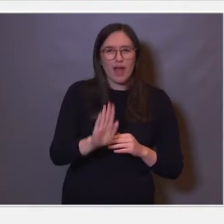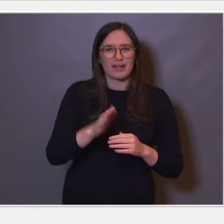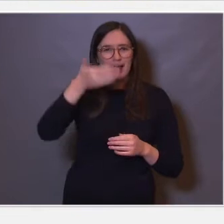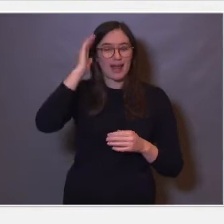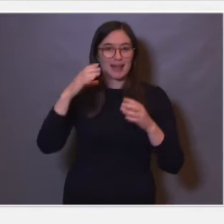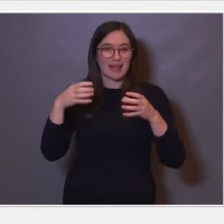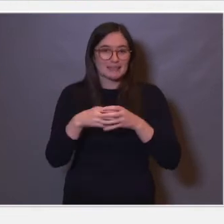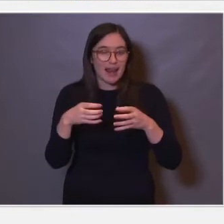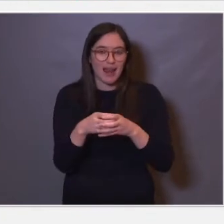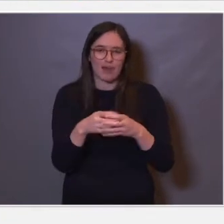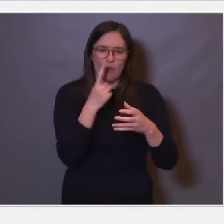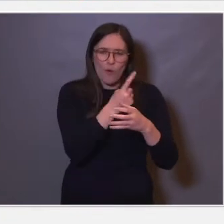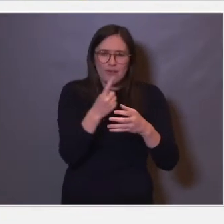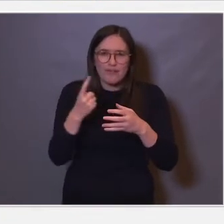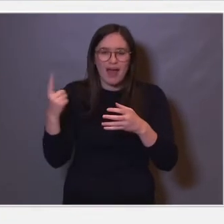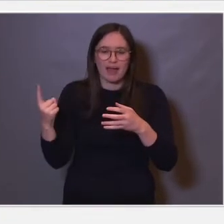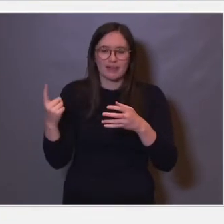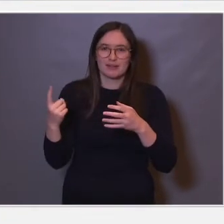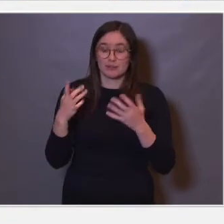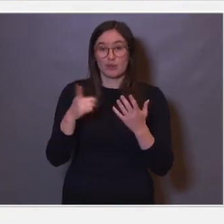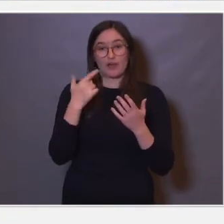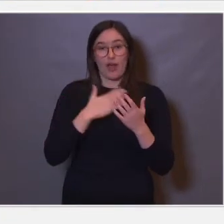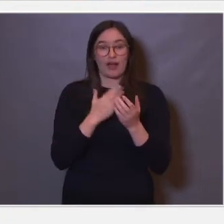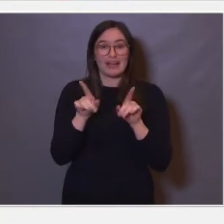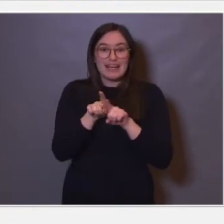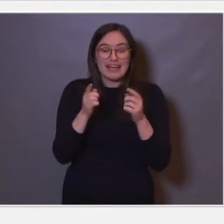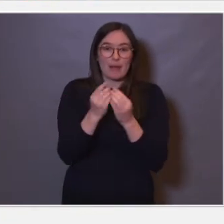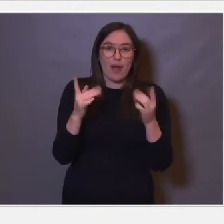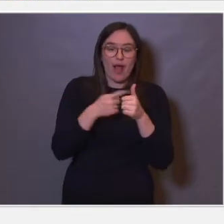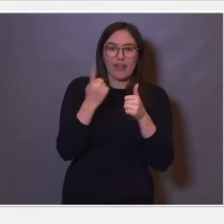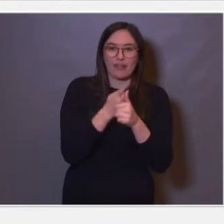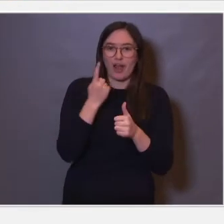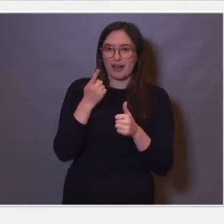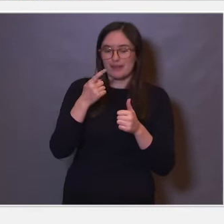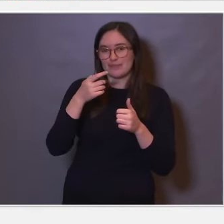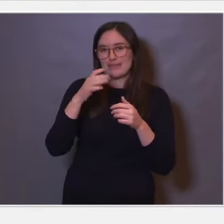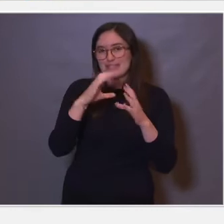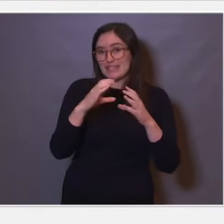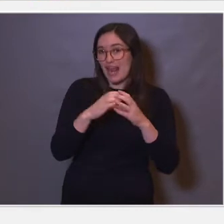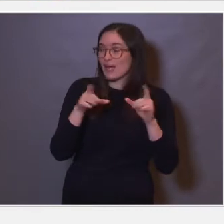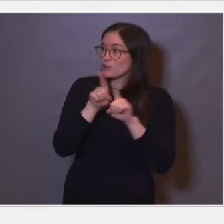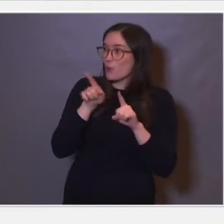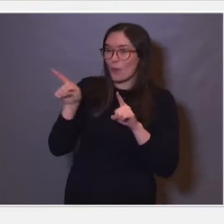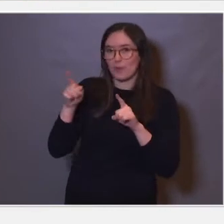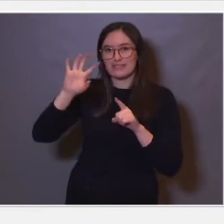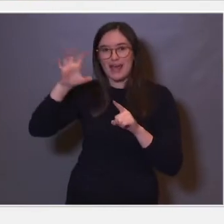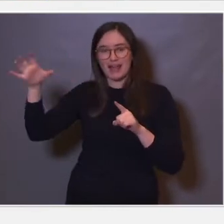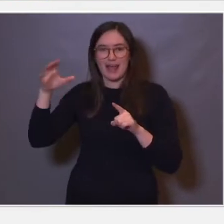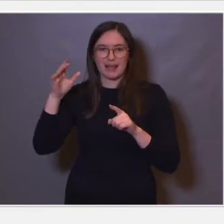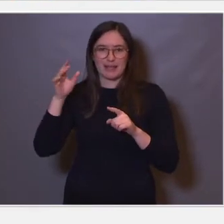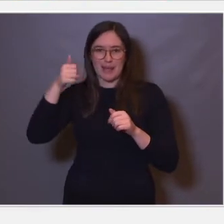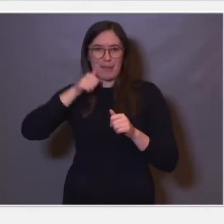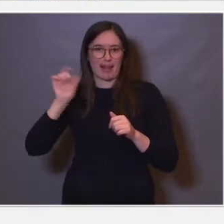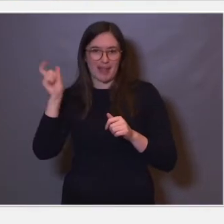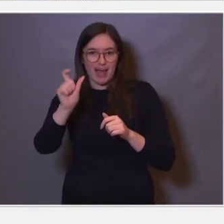av disse, så det er like mange hjerneceller som det er stjerner i melkeveien, derfor dette flotte bildet, og hver av disse hjernecellene har